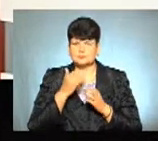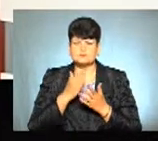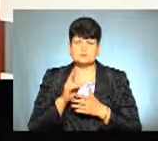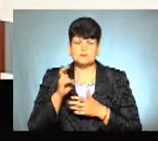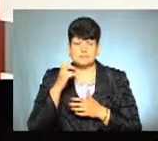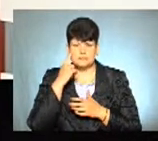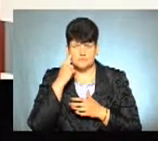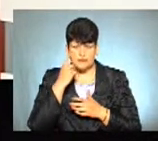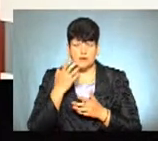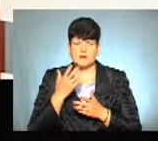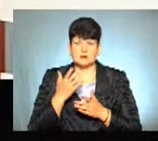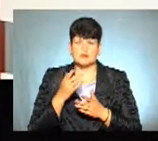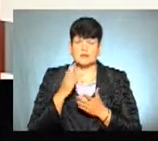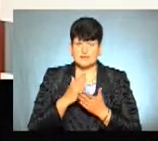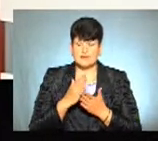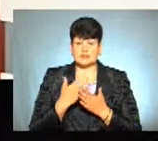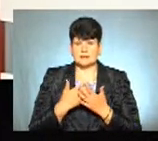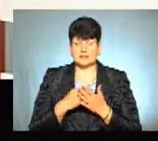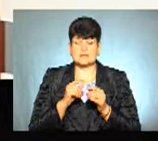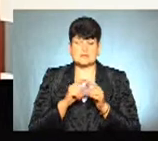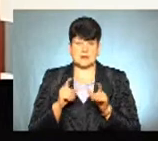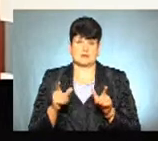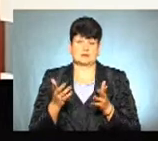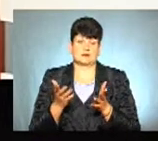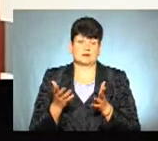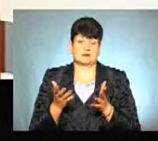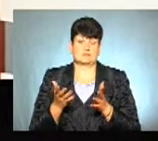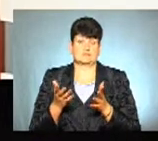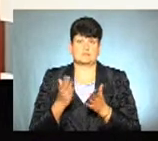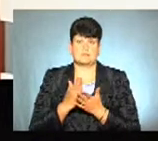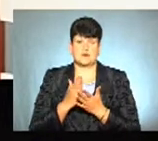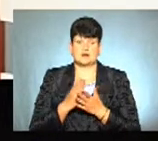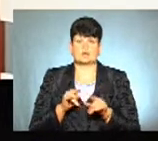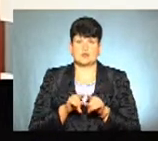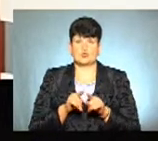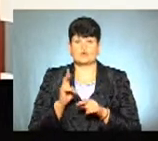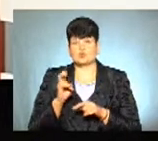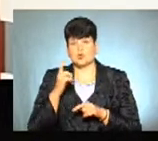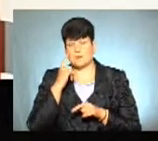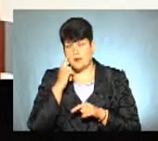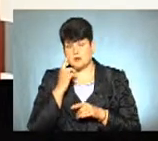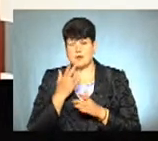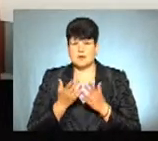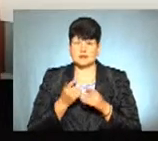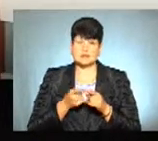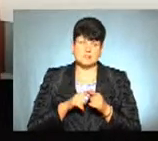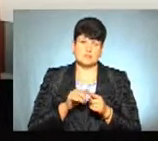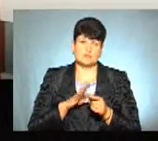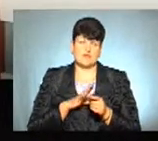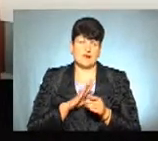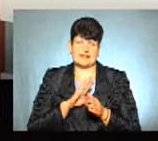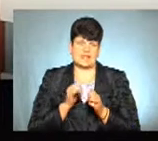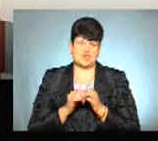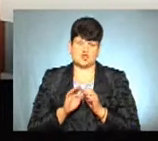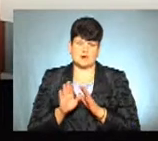балників. Разом з тим є навчальні заклади, які мають також 200 балників, але це буває не так